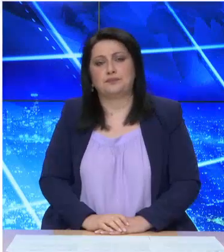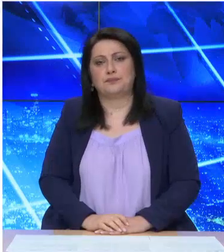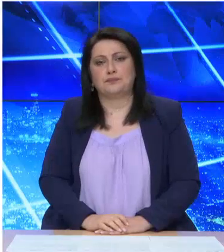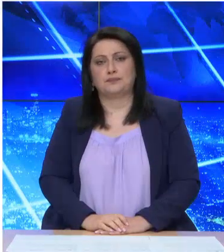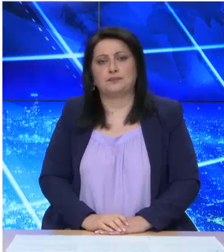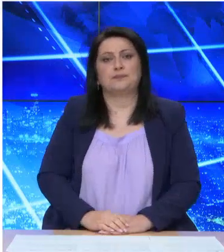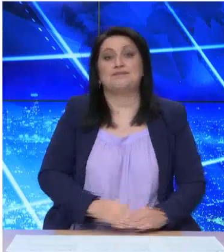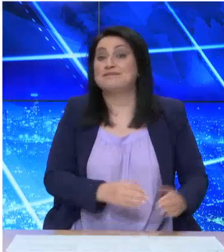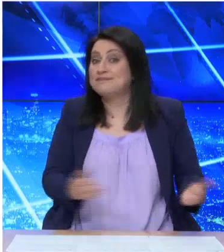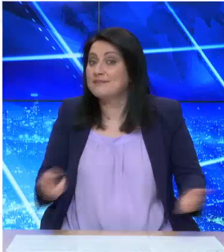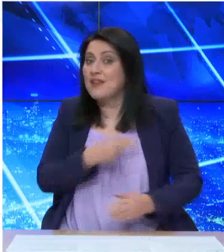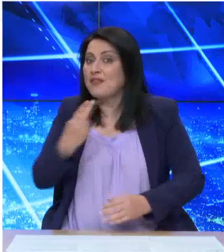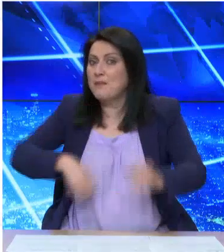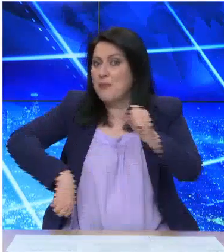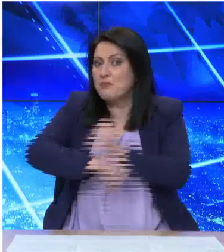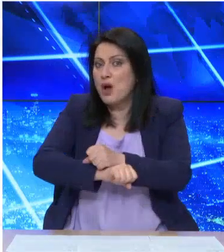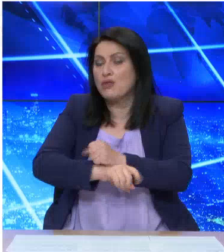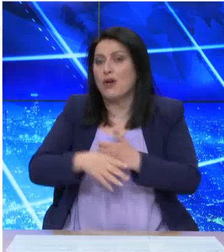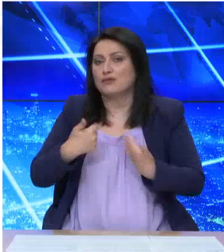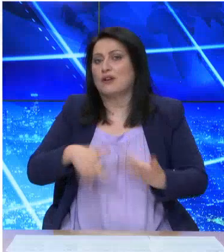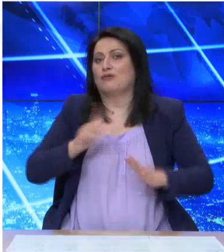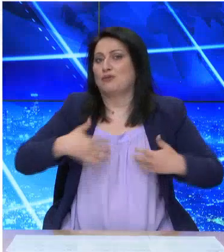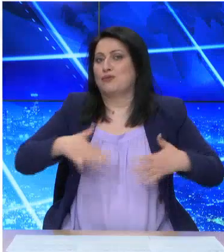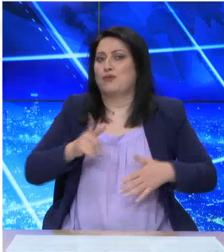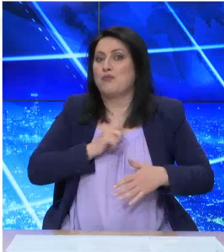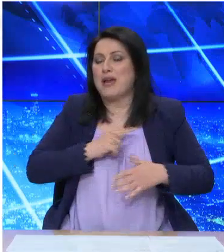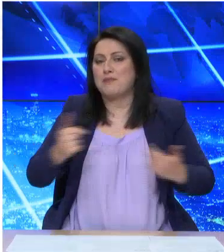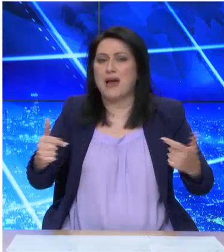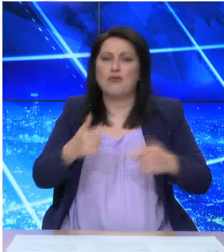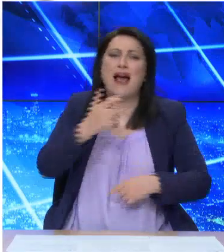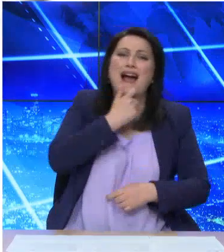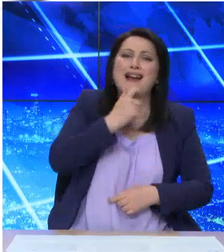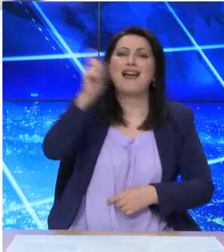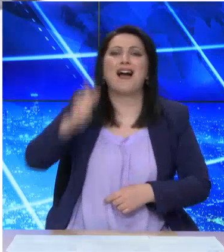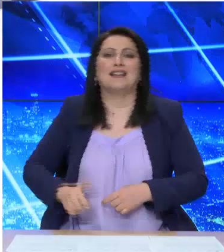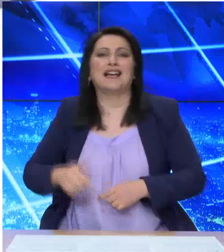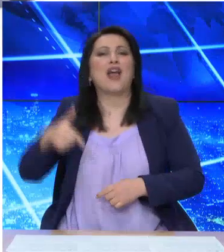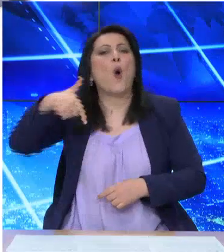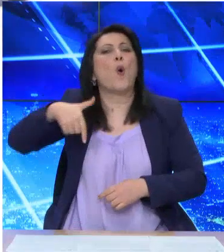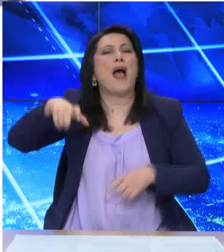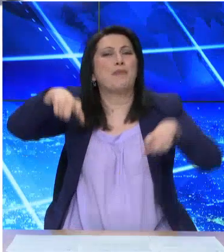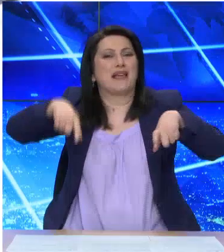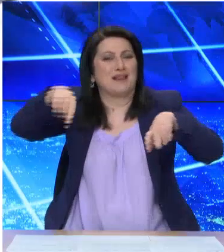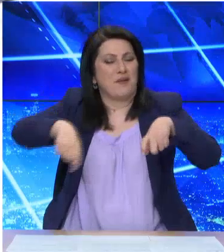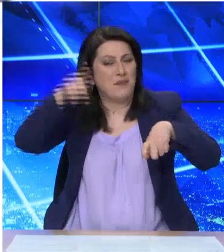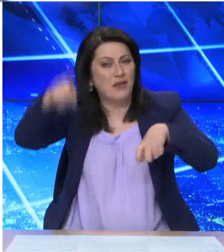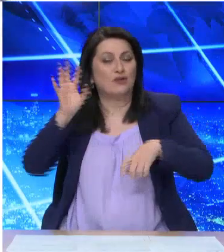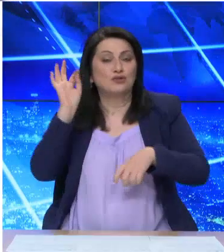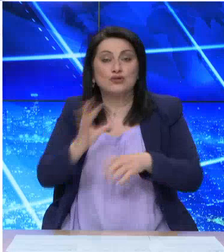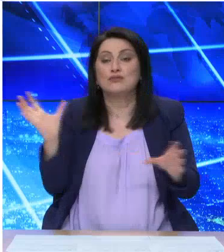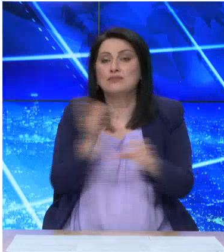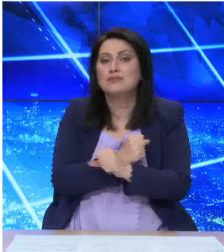Η ώρα του μεγάλου τελικού έφτασε. Αγγλία και Ιταλία θα μονομαχίσουν απόψε στο Βουέμπλεη με στόχο να στεφτούν πρωταθλητές